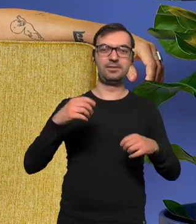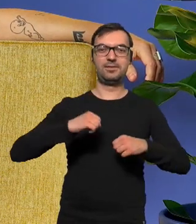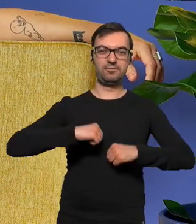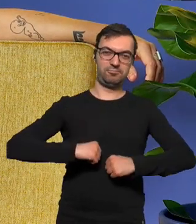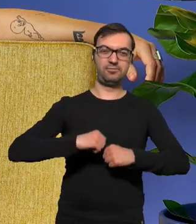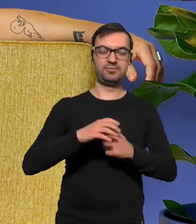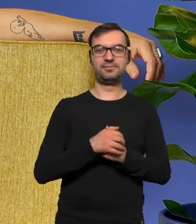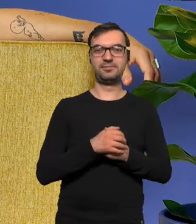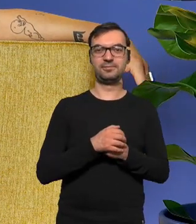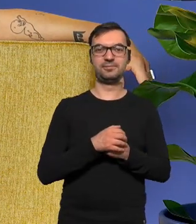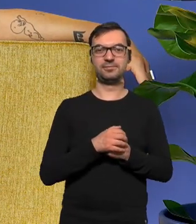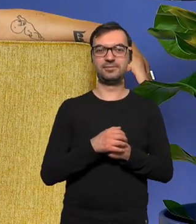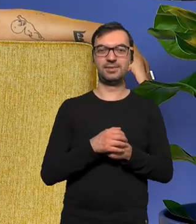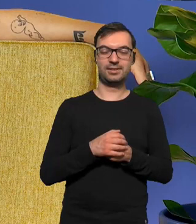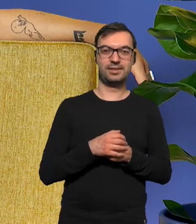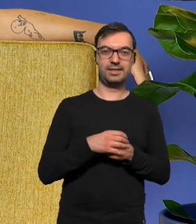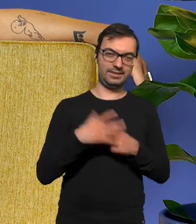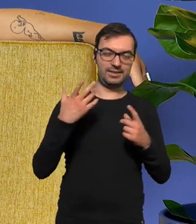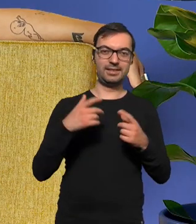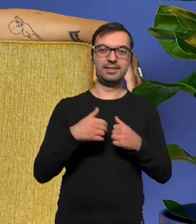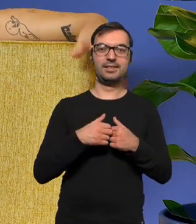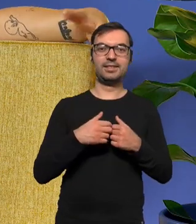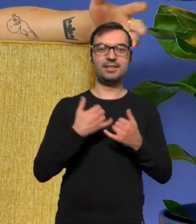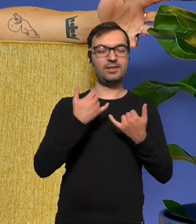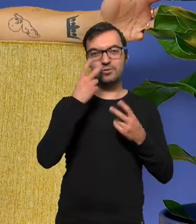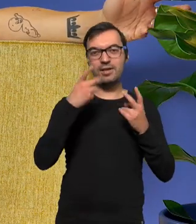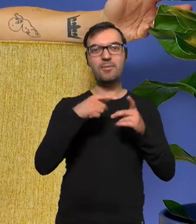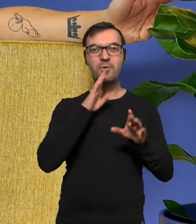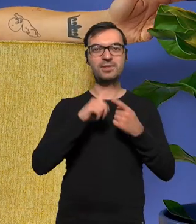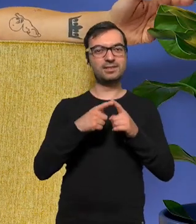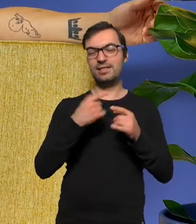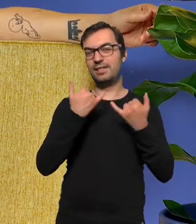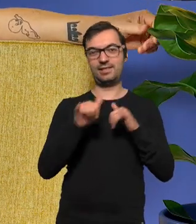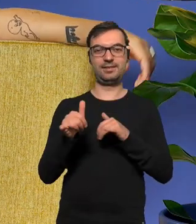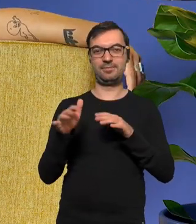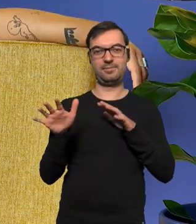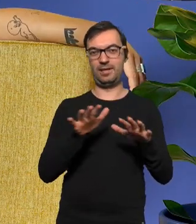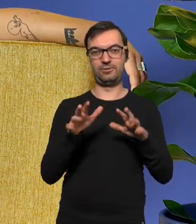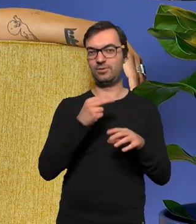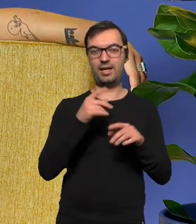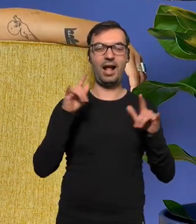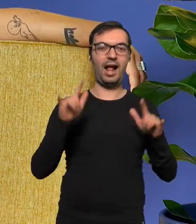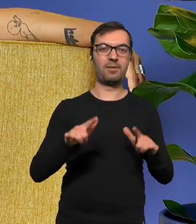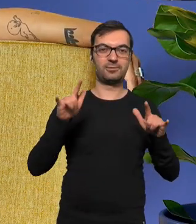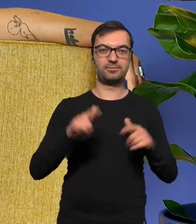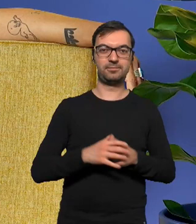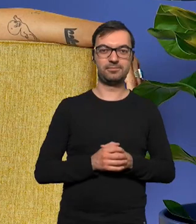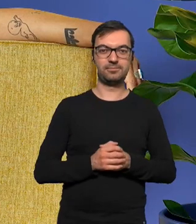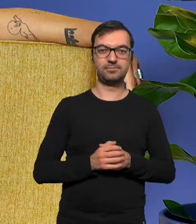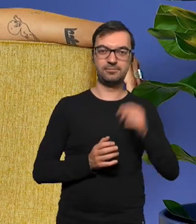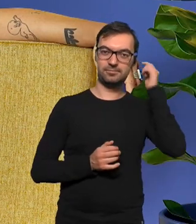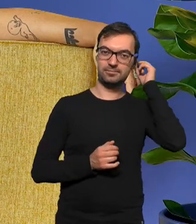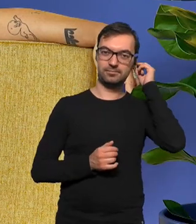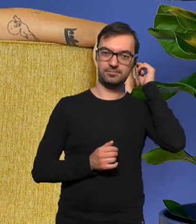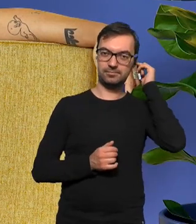wypchnięcie narządów w innych na innych kanałach niż jeżeli z